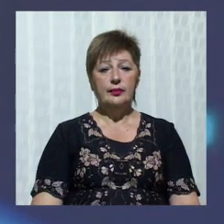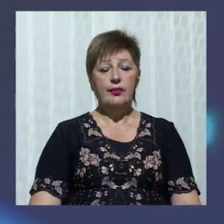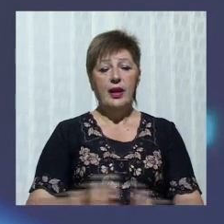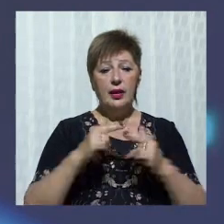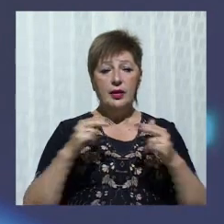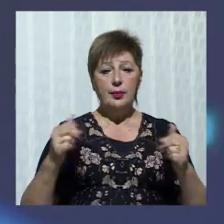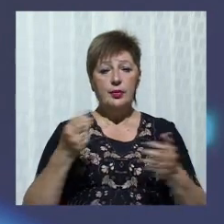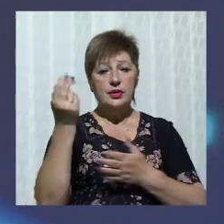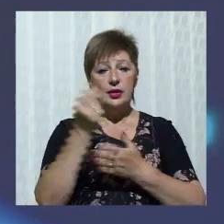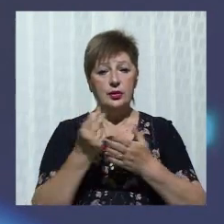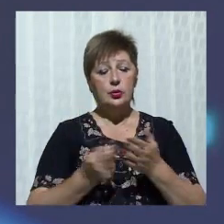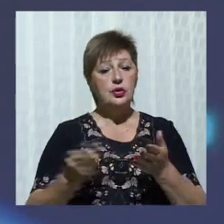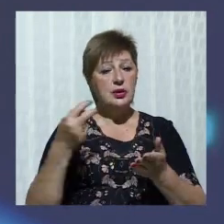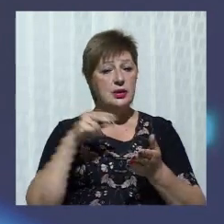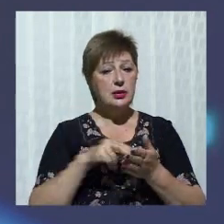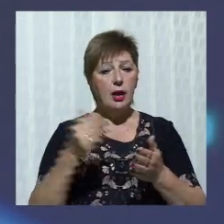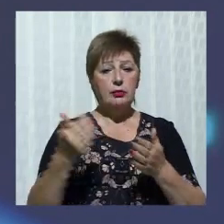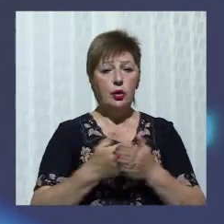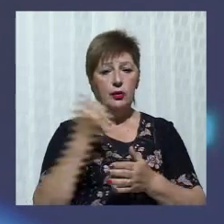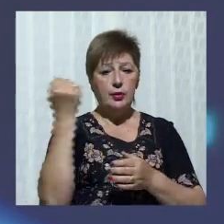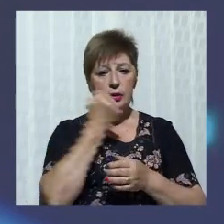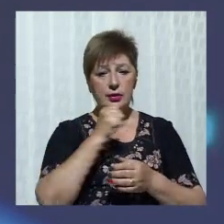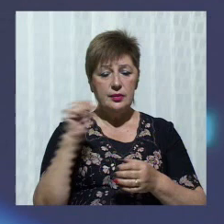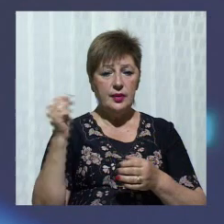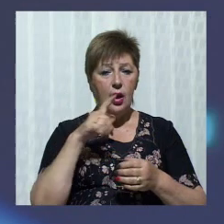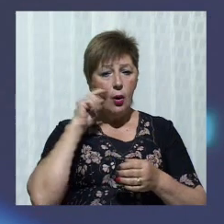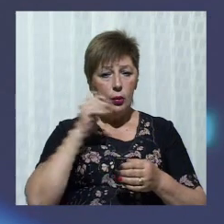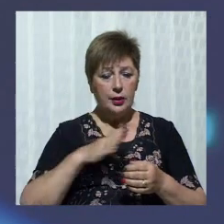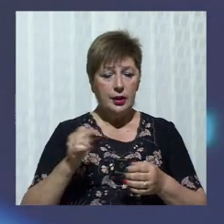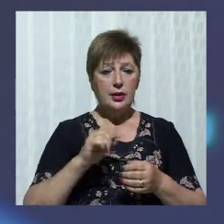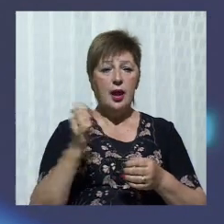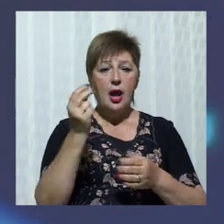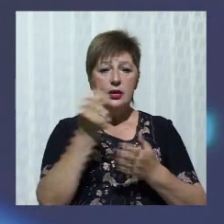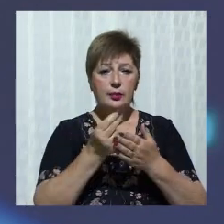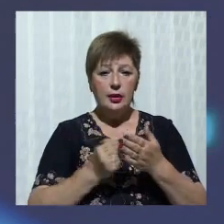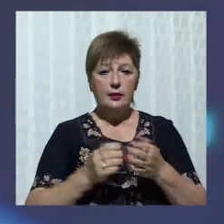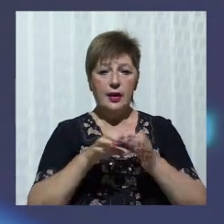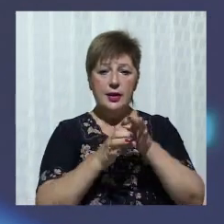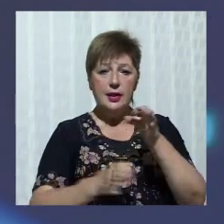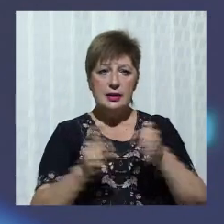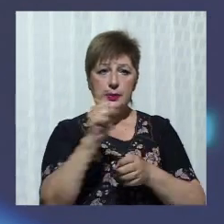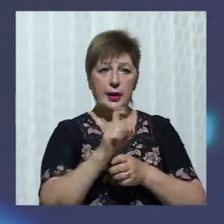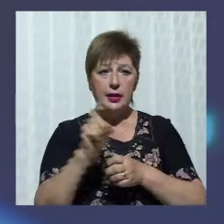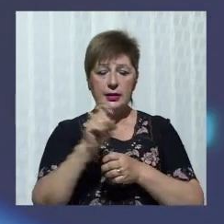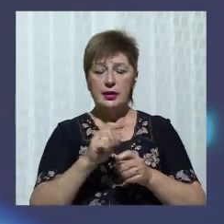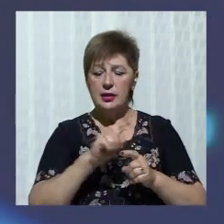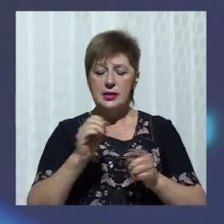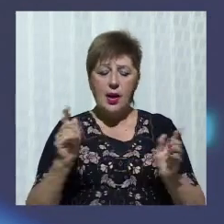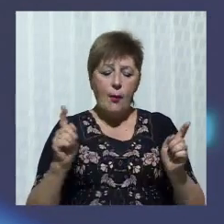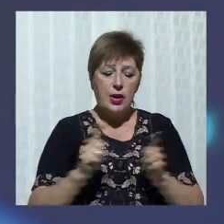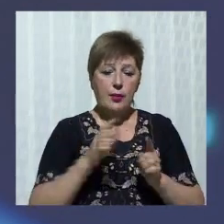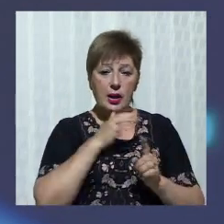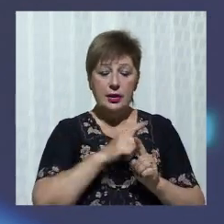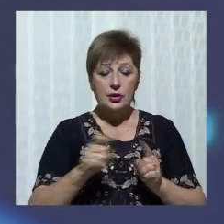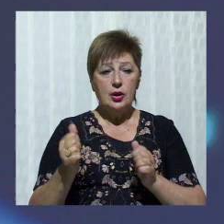Дніпровський художник став новим рекордсменом України змалювання спрей-картини за мінімальний час. Микола Хоменко каже, що